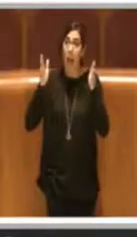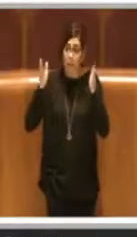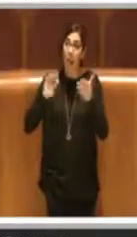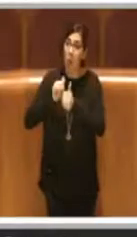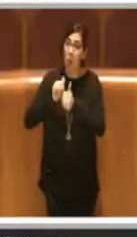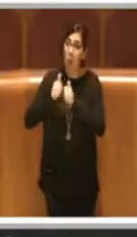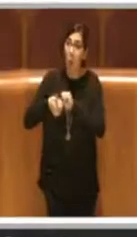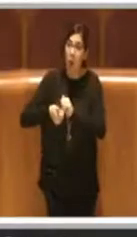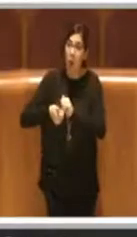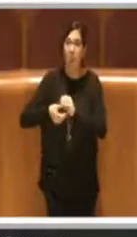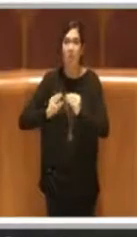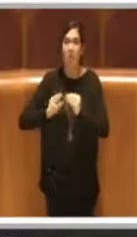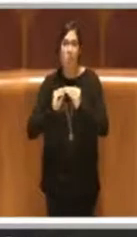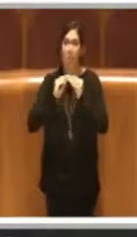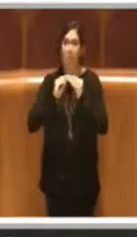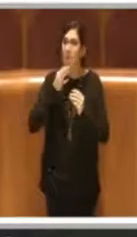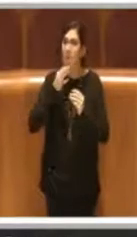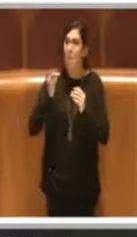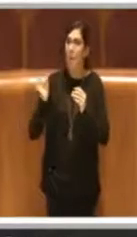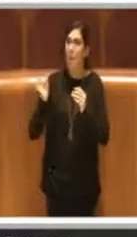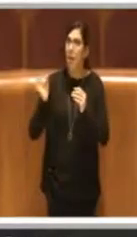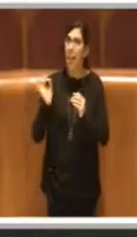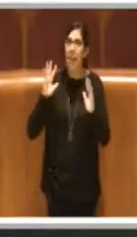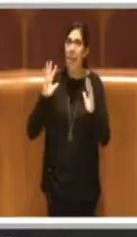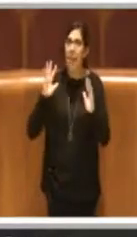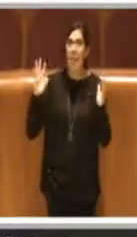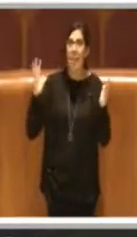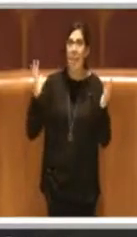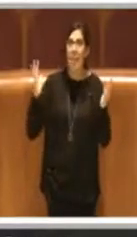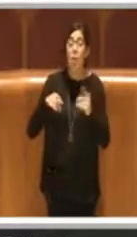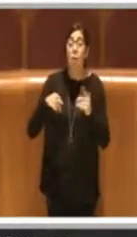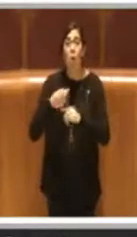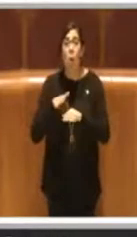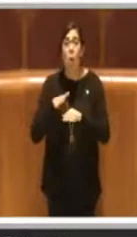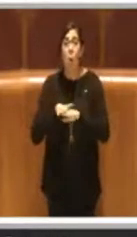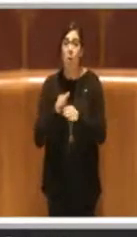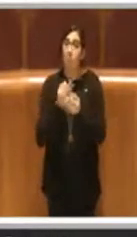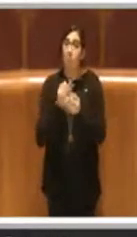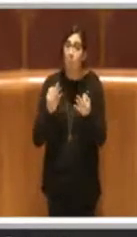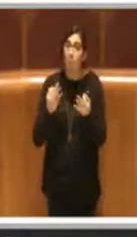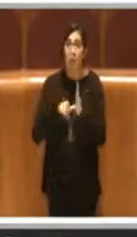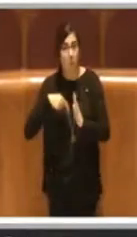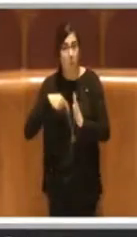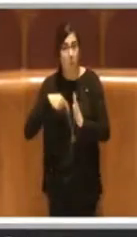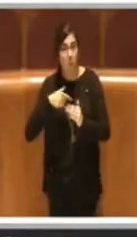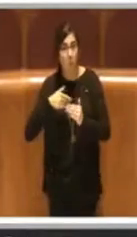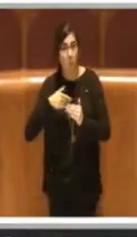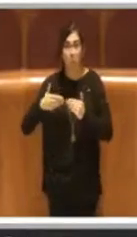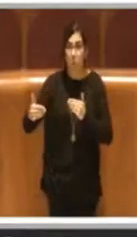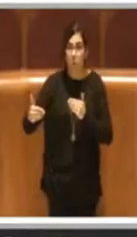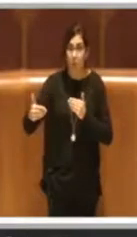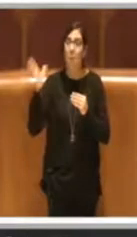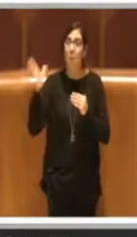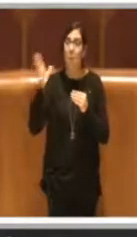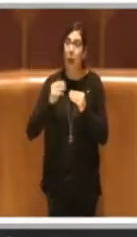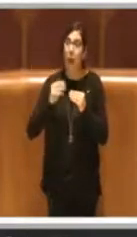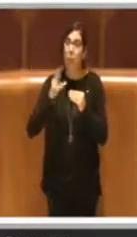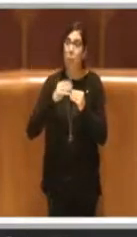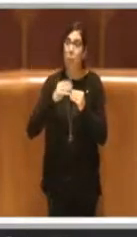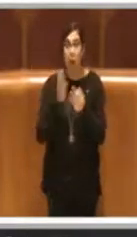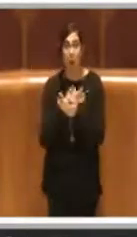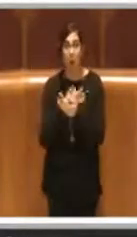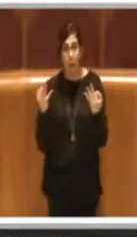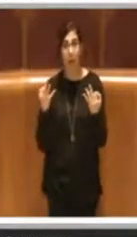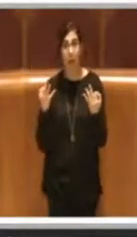bellissimo, ma soprattutto venga utilizzato poi correttamente per tanto tempo, con una giusta manutenzione